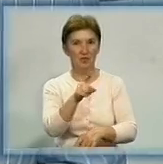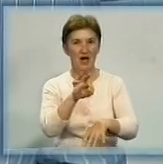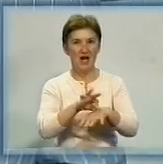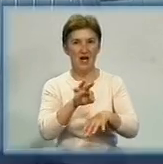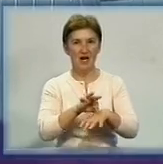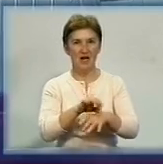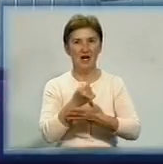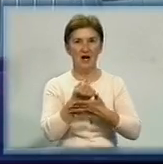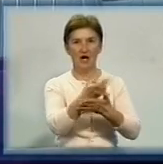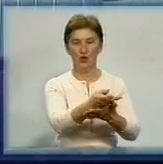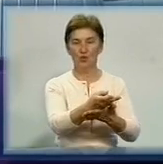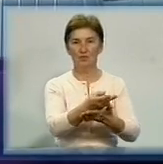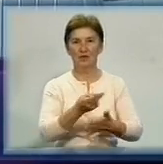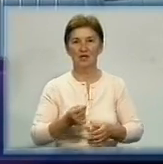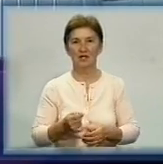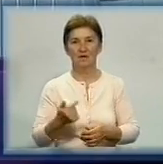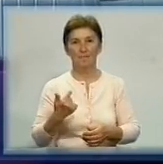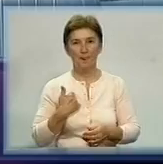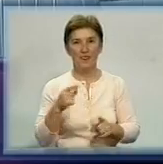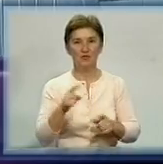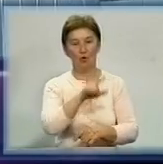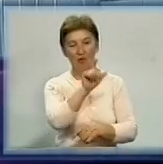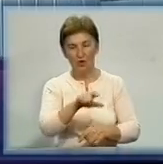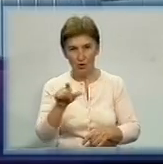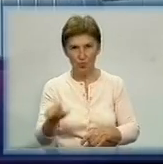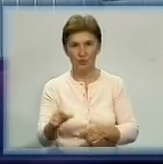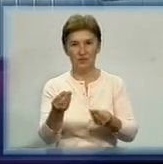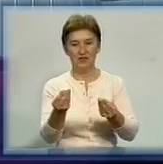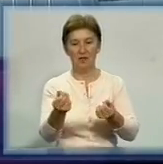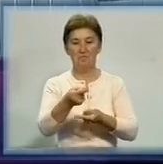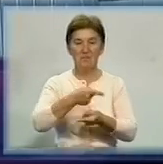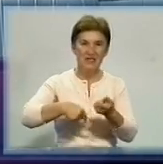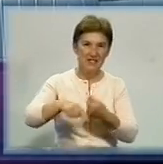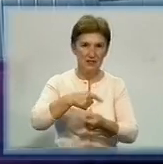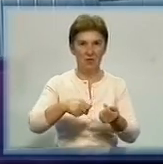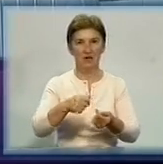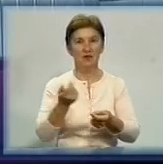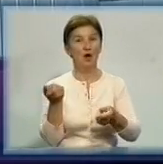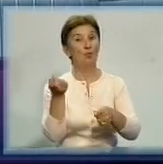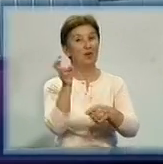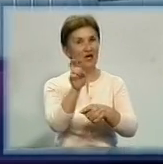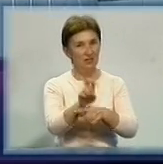Ми збираємося, щоб люди, бізнесмени, просто люди, приходили і